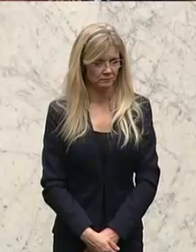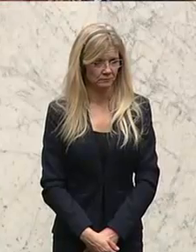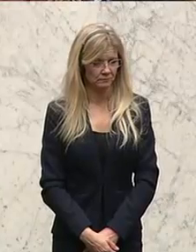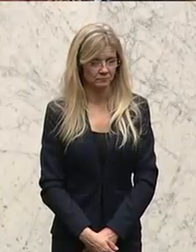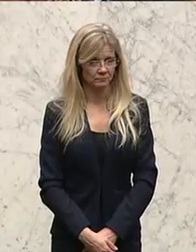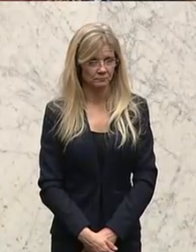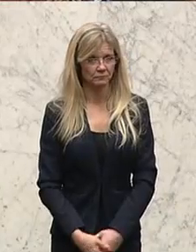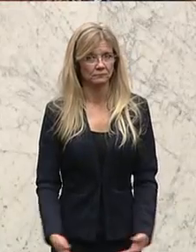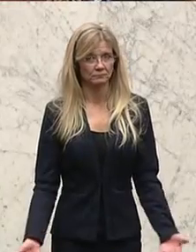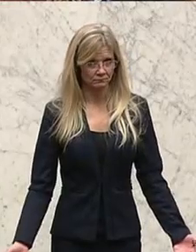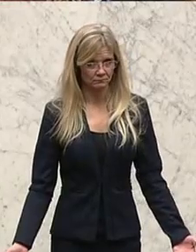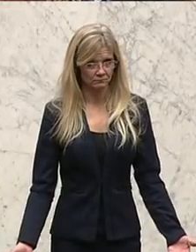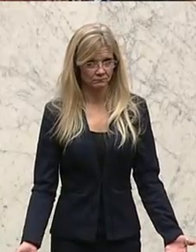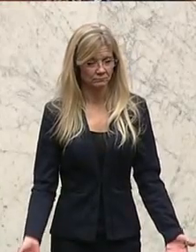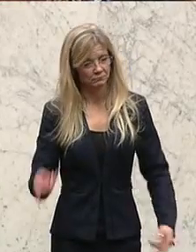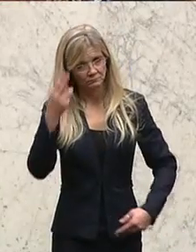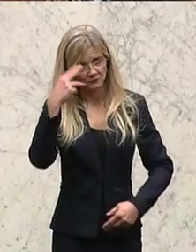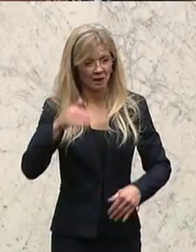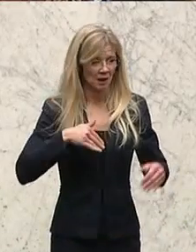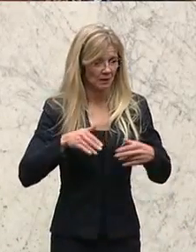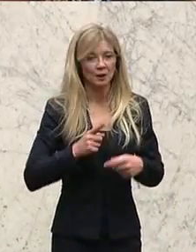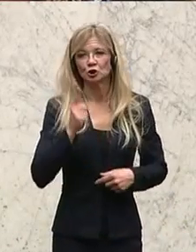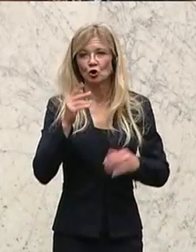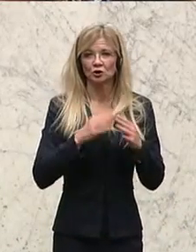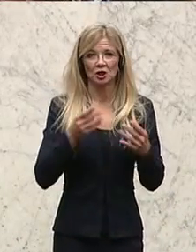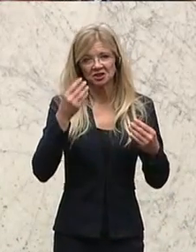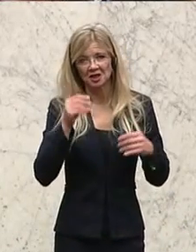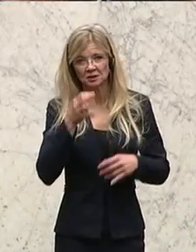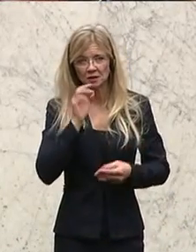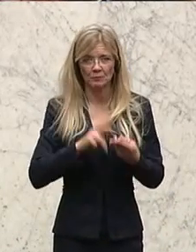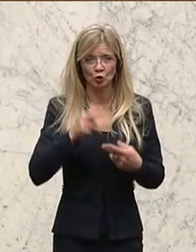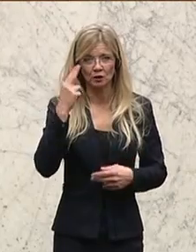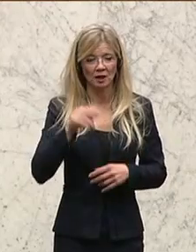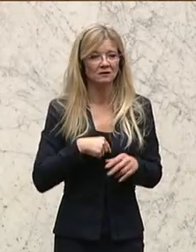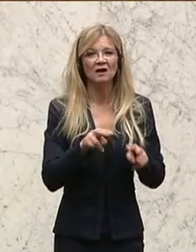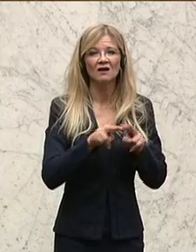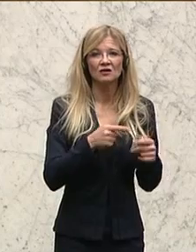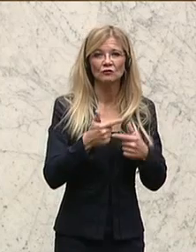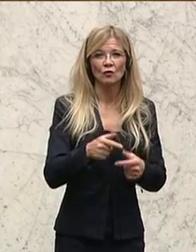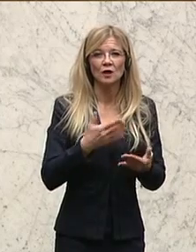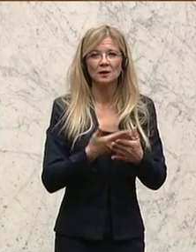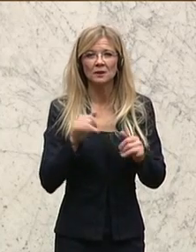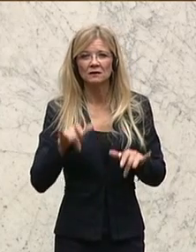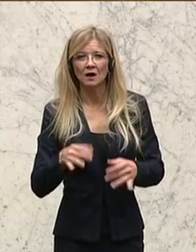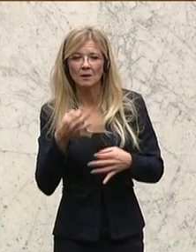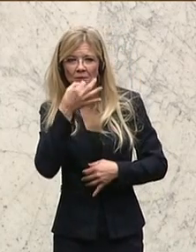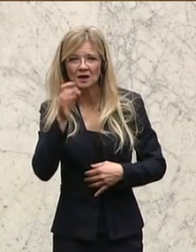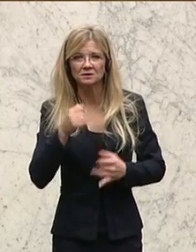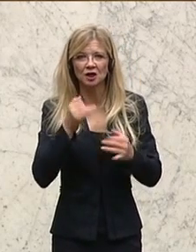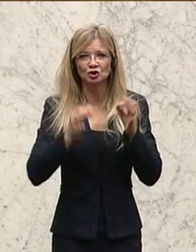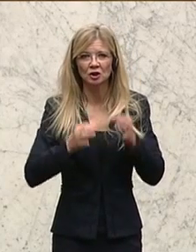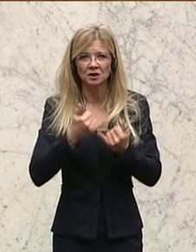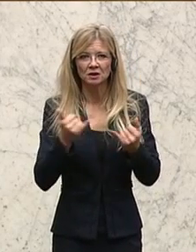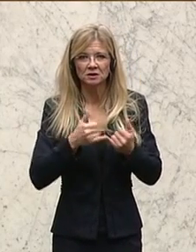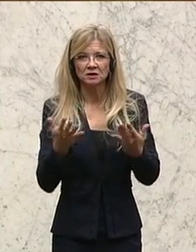Rupert Doppler, Fraktionslos, jetzt an Bord. Regierungsvorlage für eine bessere statistische Erfassung von Verkehrsunfällen